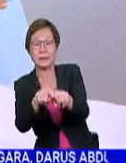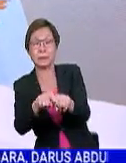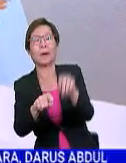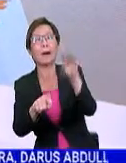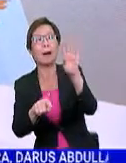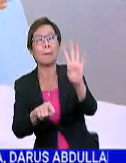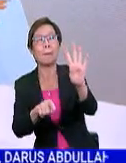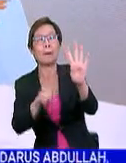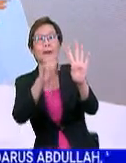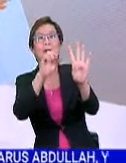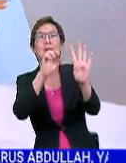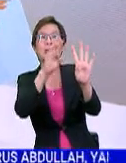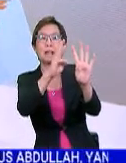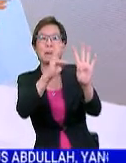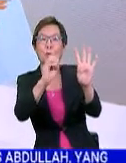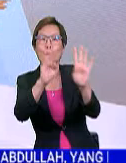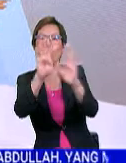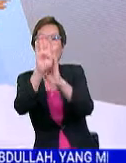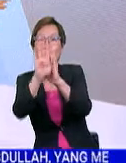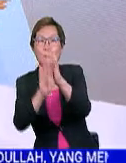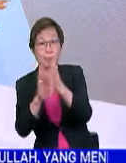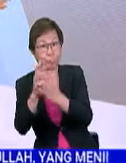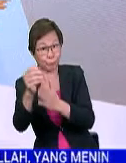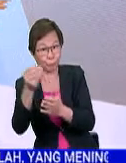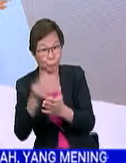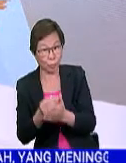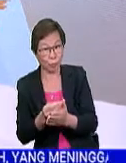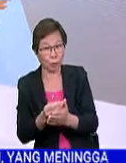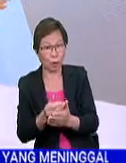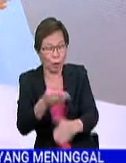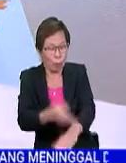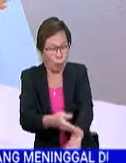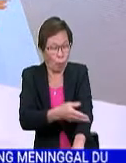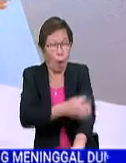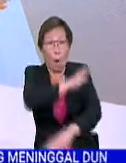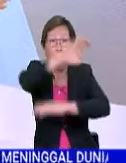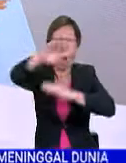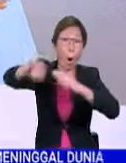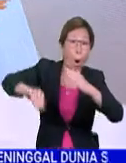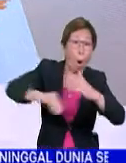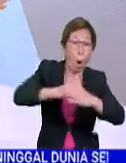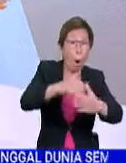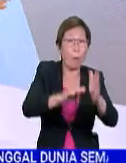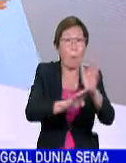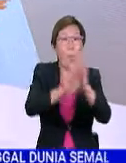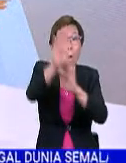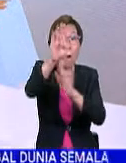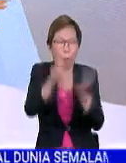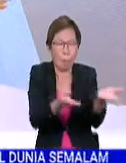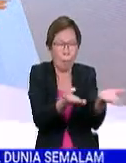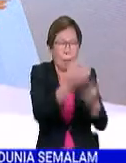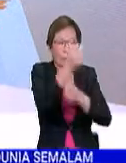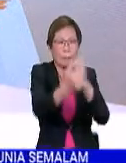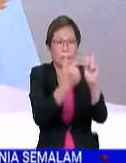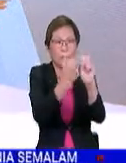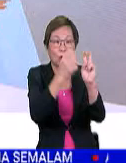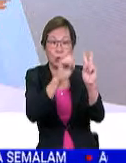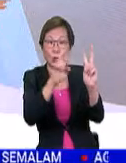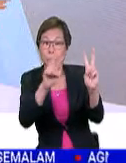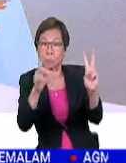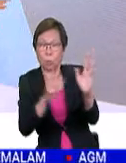RM460 bilion. Prestasi keseluruhan sektor perkhidmatan bagi tahun 2021